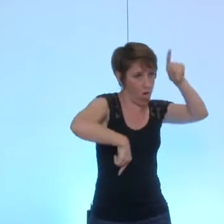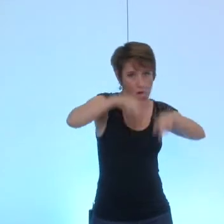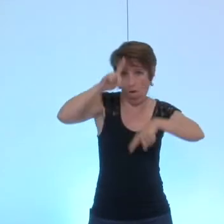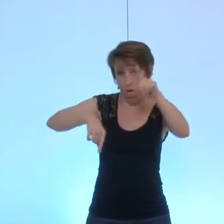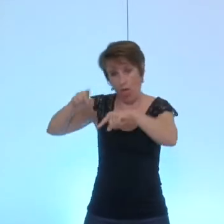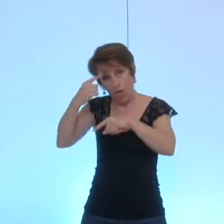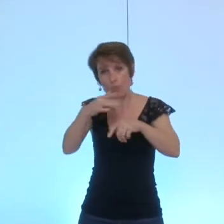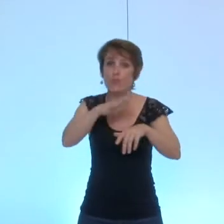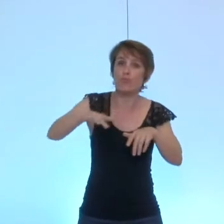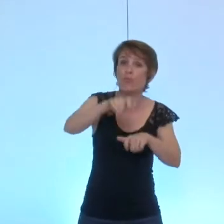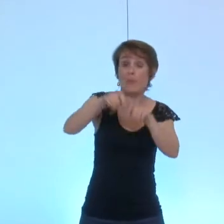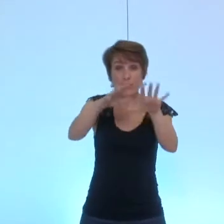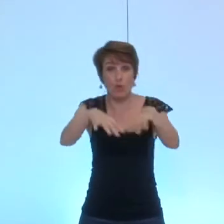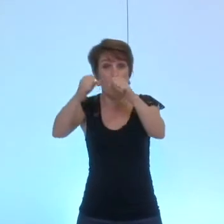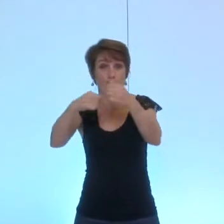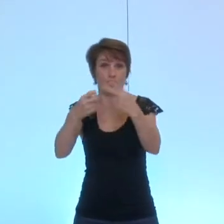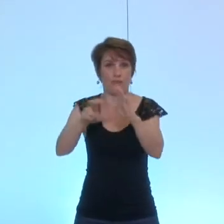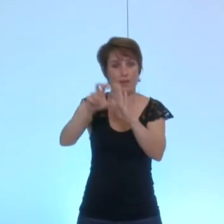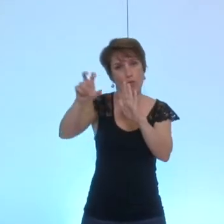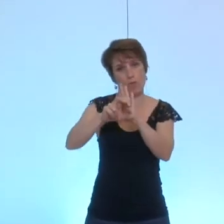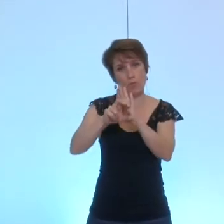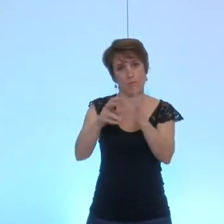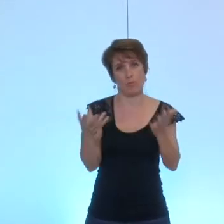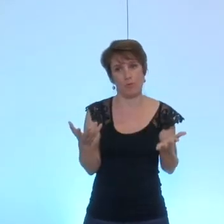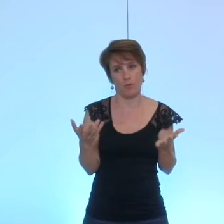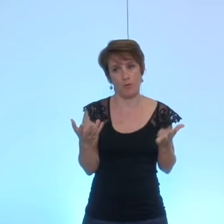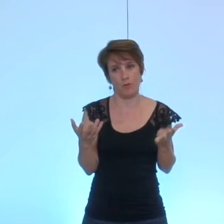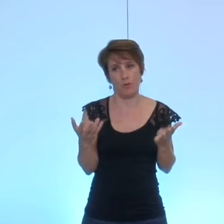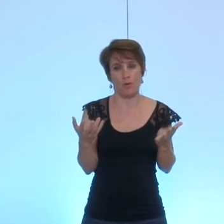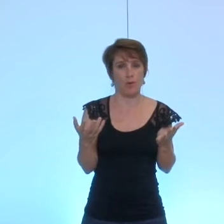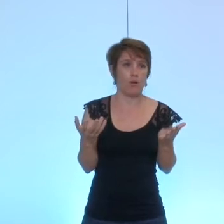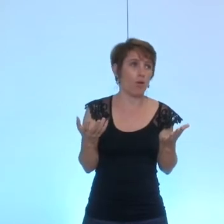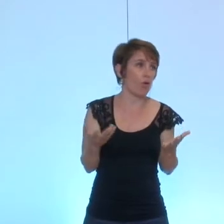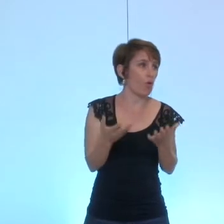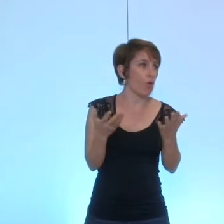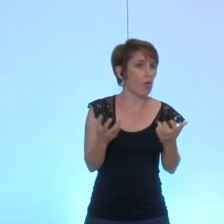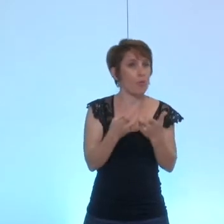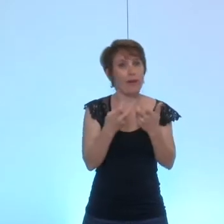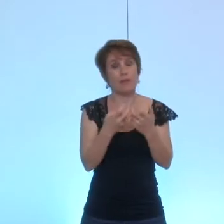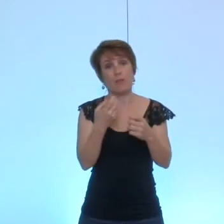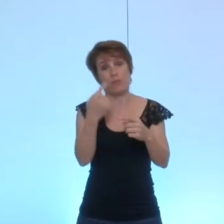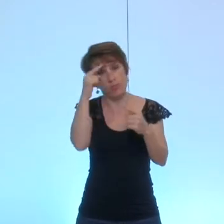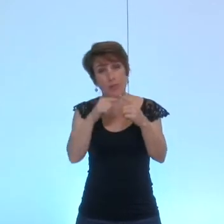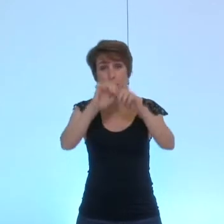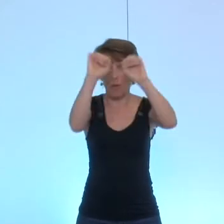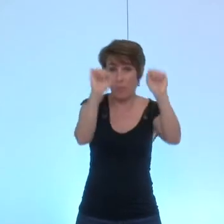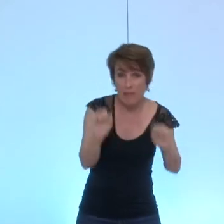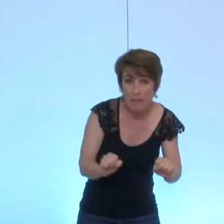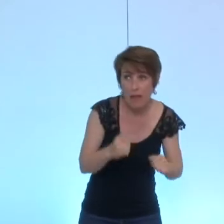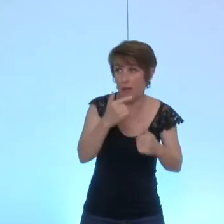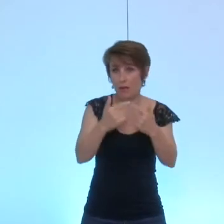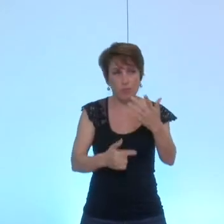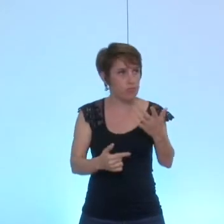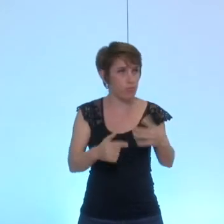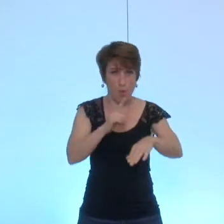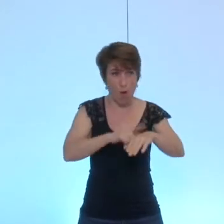municipaux en tout cas qui interviennent dans la sphère municipale pour tout ce qui est les tâches de nettoyage etc parce qu'après tout